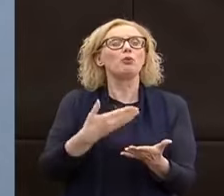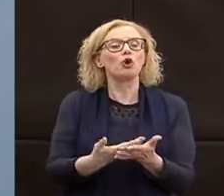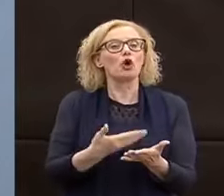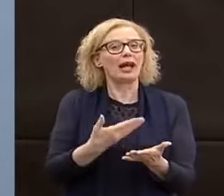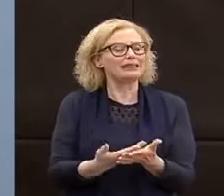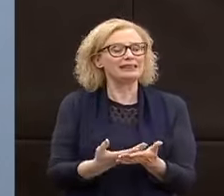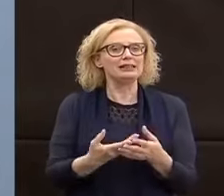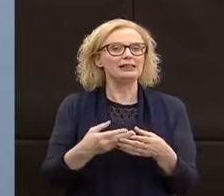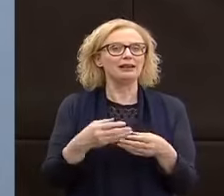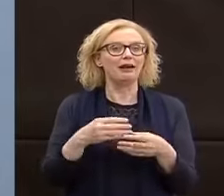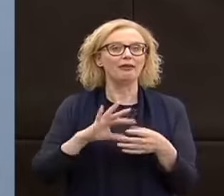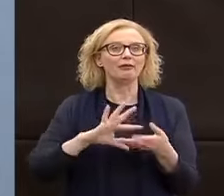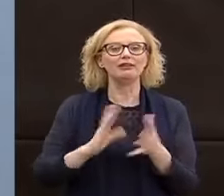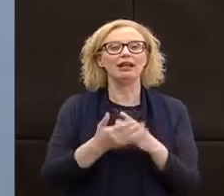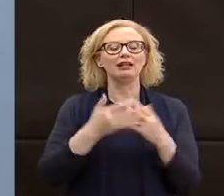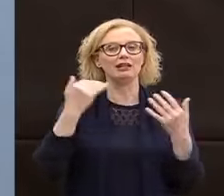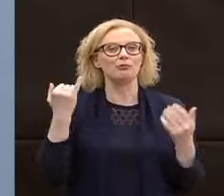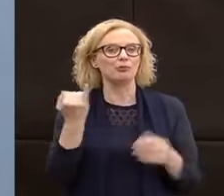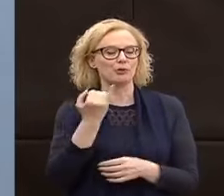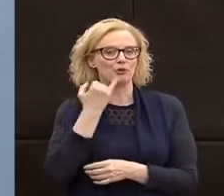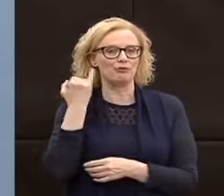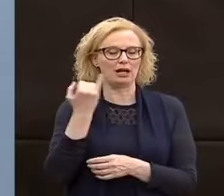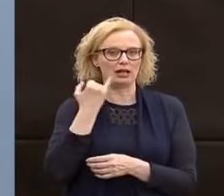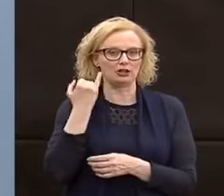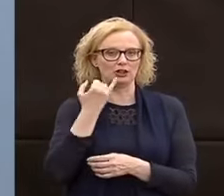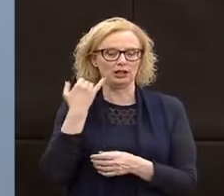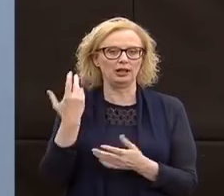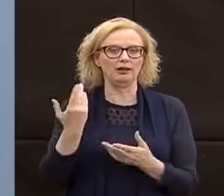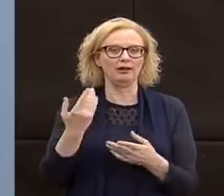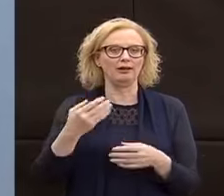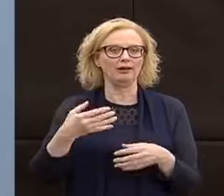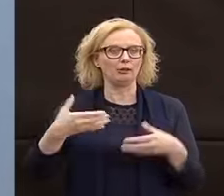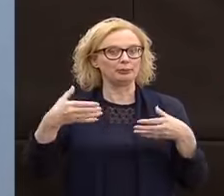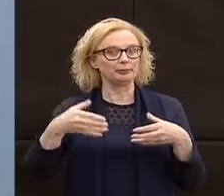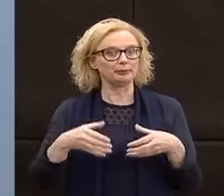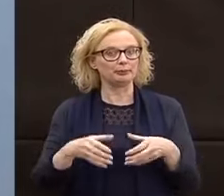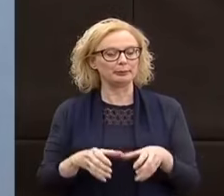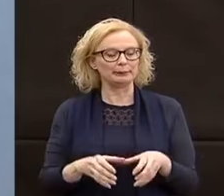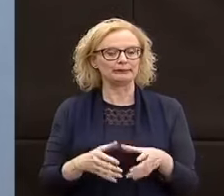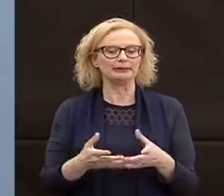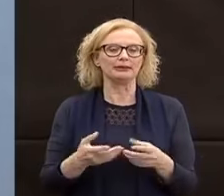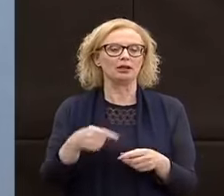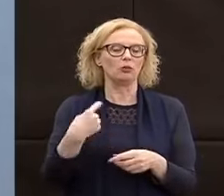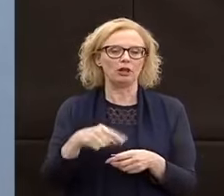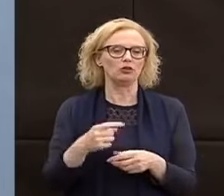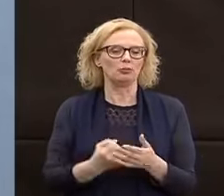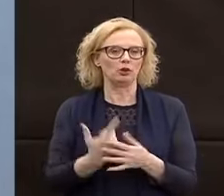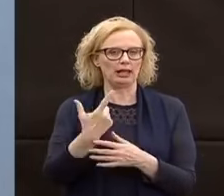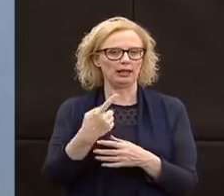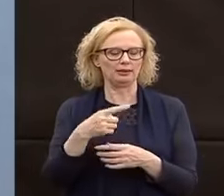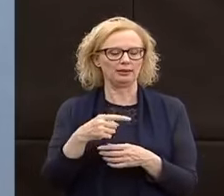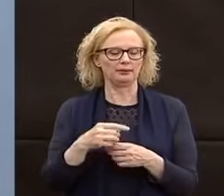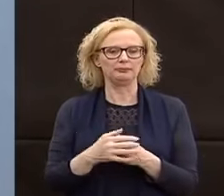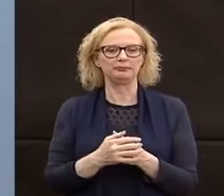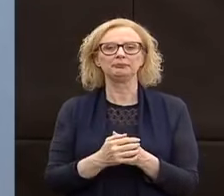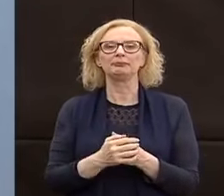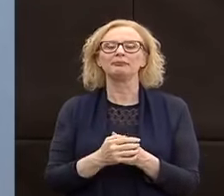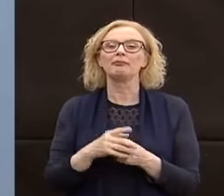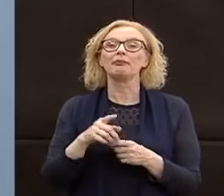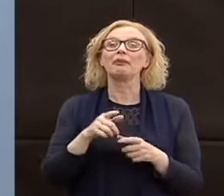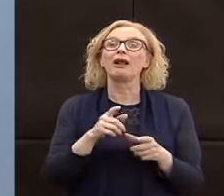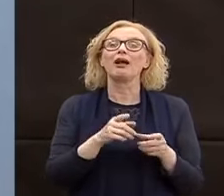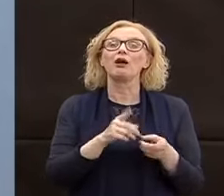del sistema decisionale all'interno della pubblica amministrazione sarà centrale. Con le